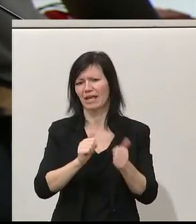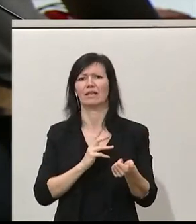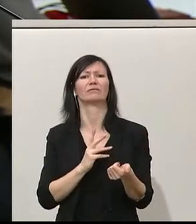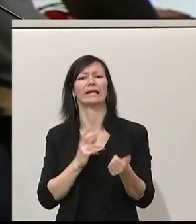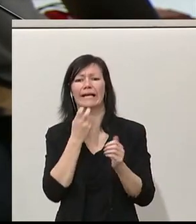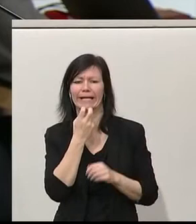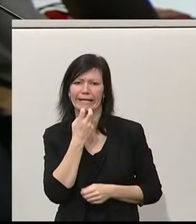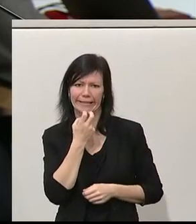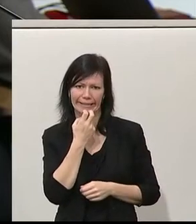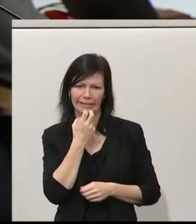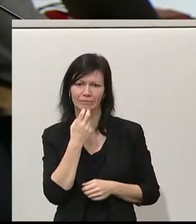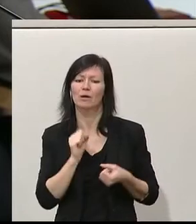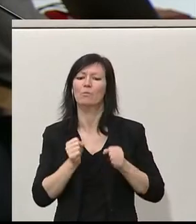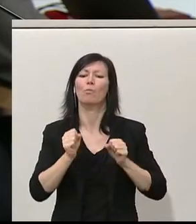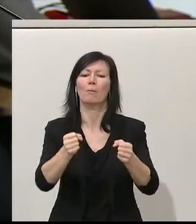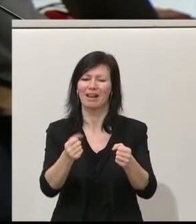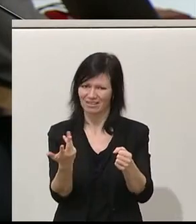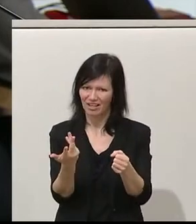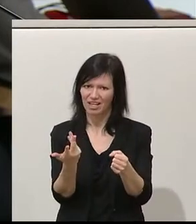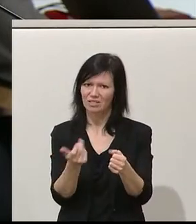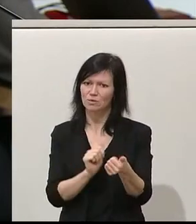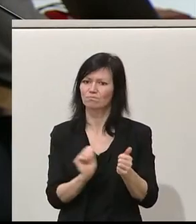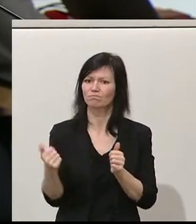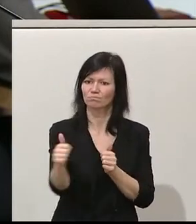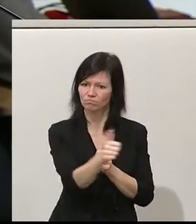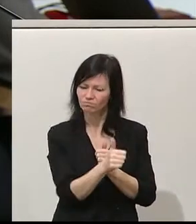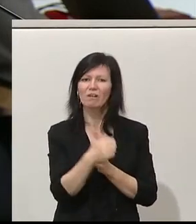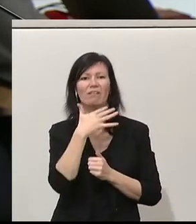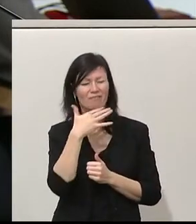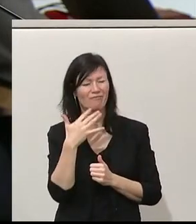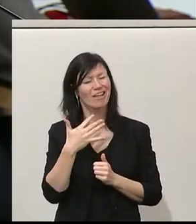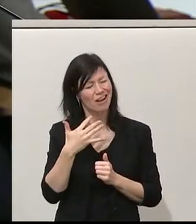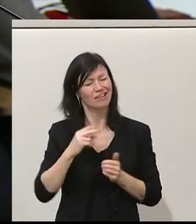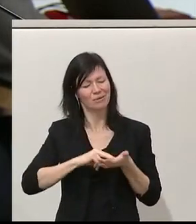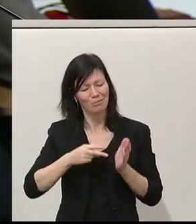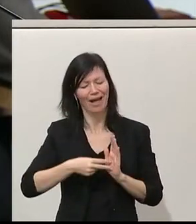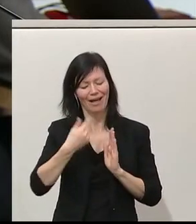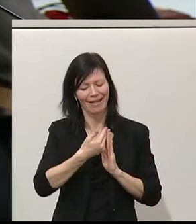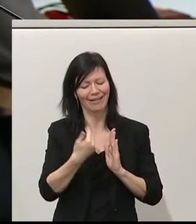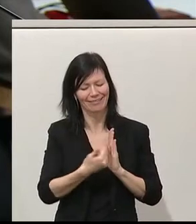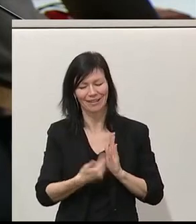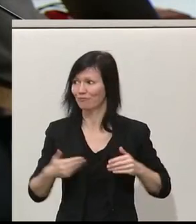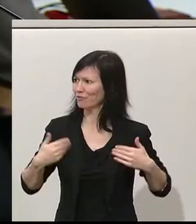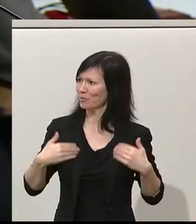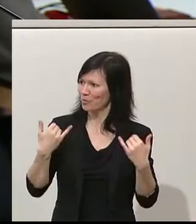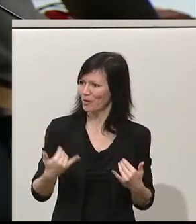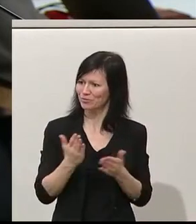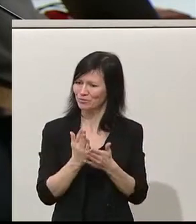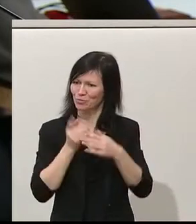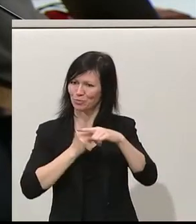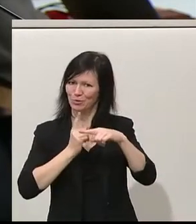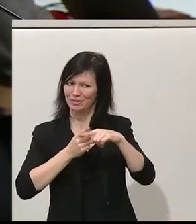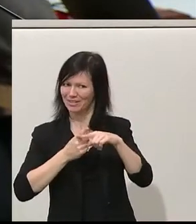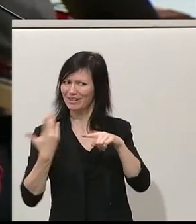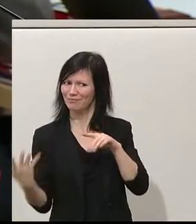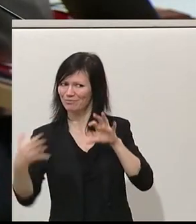abschließend kommen. In der Mobilität haben wir uns, glaube ich, besonders viel vorgenommen. Freut mich auch, dass das positiv heute bereits aufgegriffen wurde. Einerseits